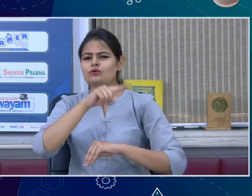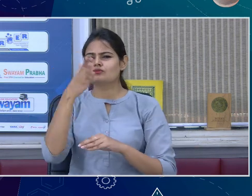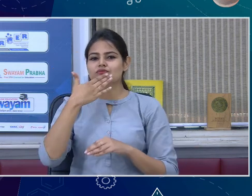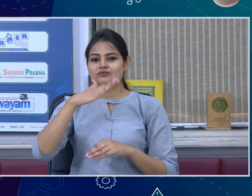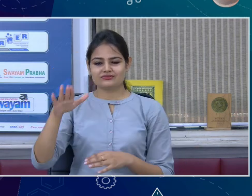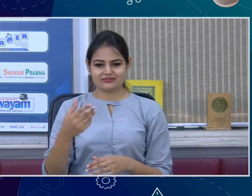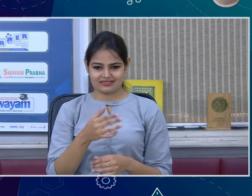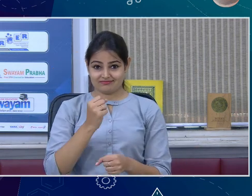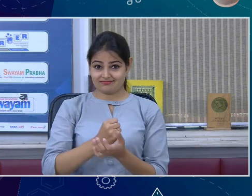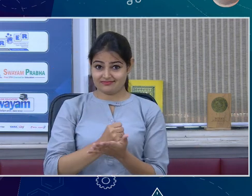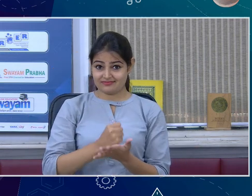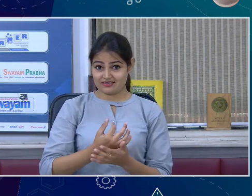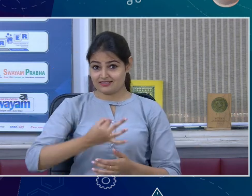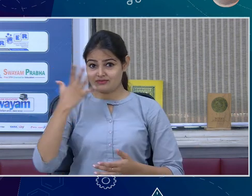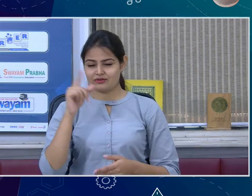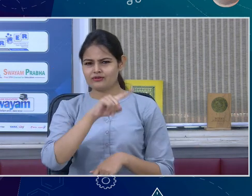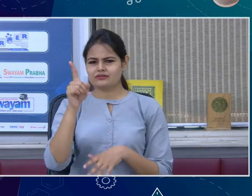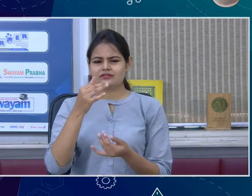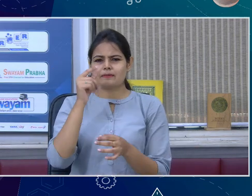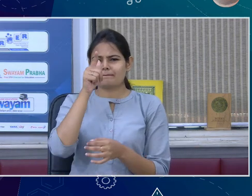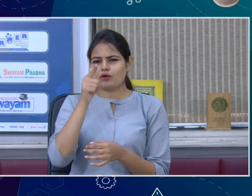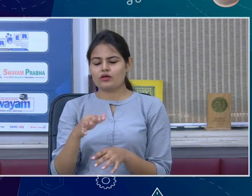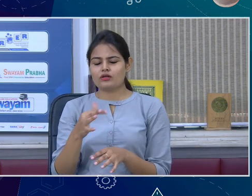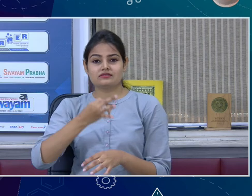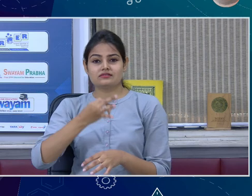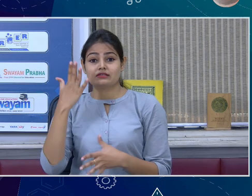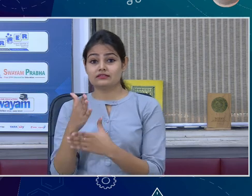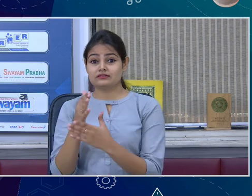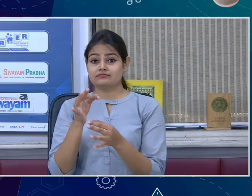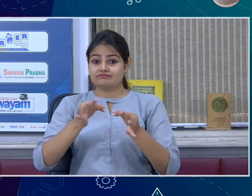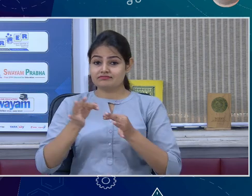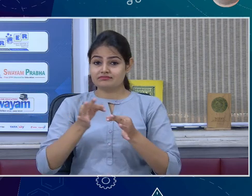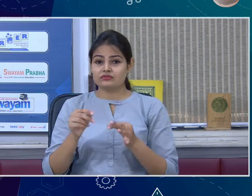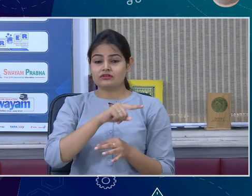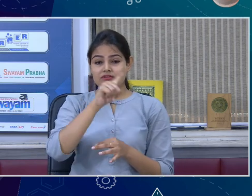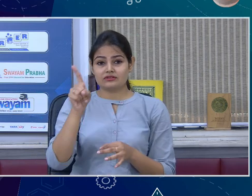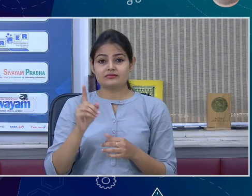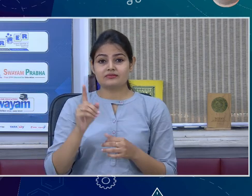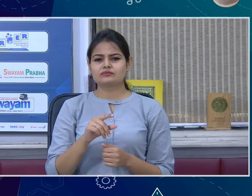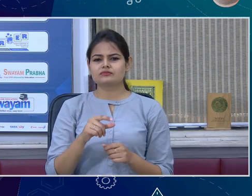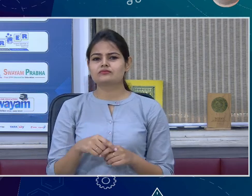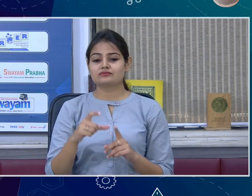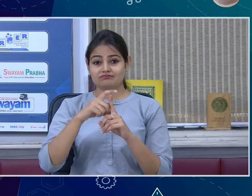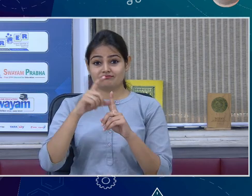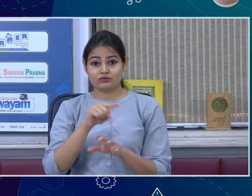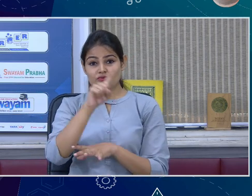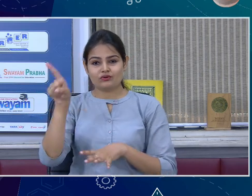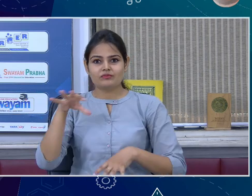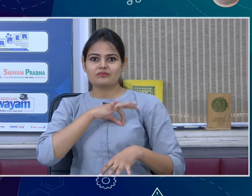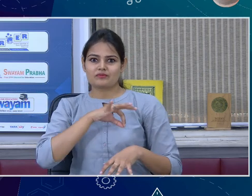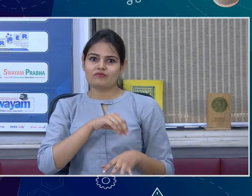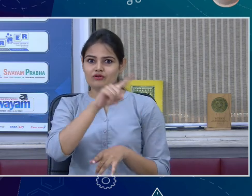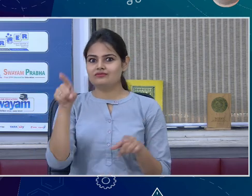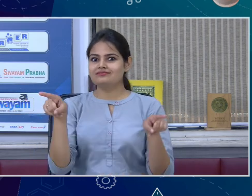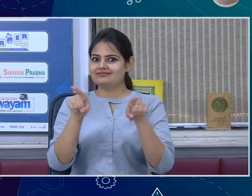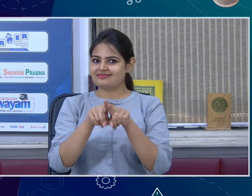लिए इसमें जो खास विशेश बातें बताई गई हैं उनका आप जरूर एतियाद बढ़ते और उन सब को करें ताकि उनको भी उतना ही profit हो जितना की बाकि